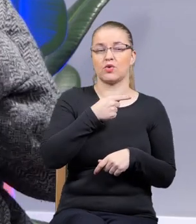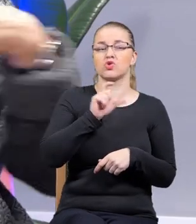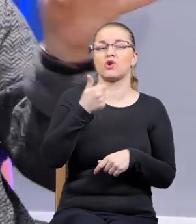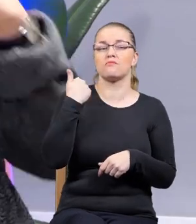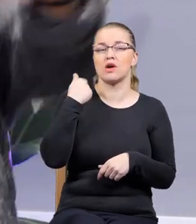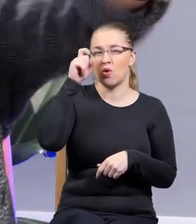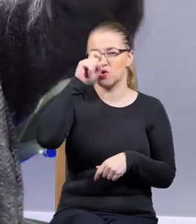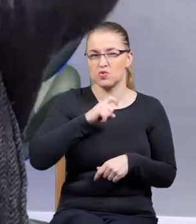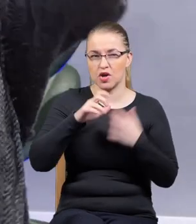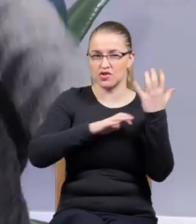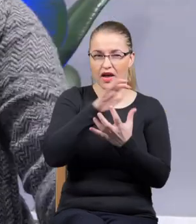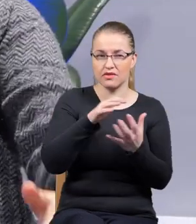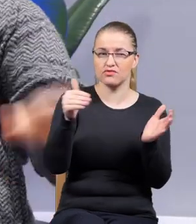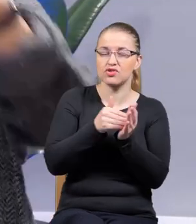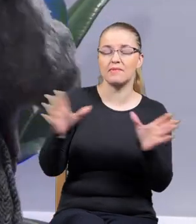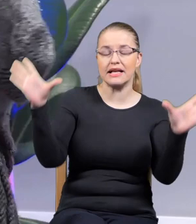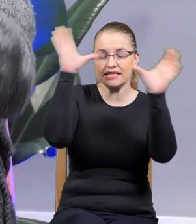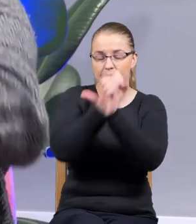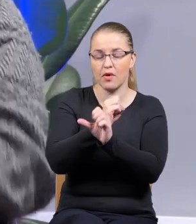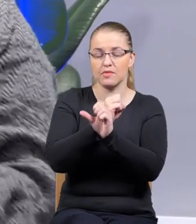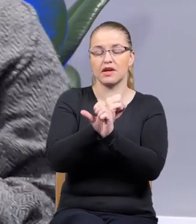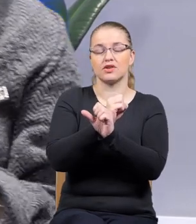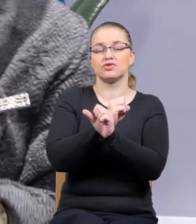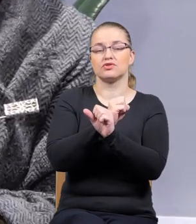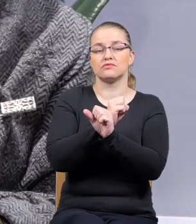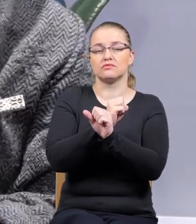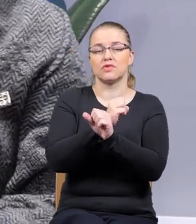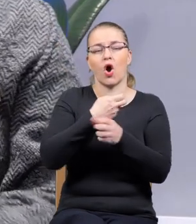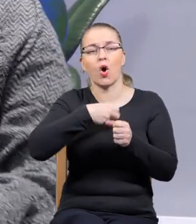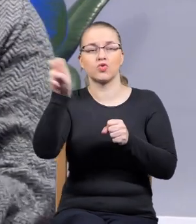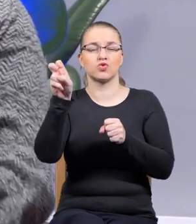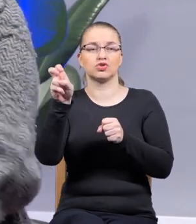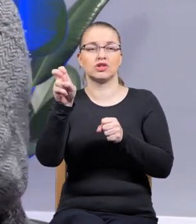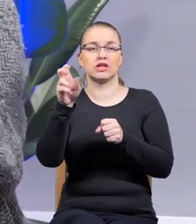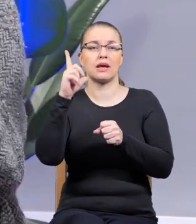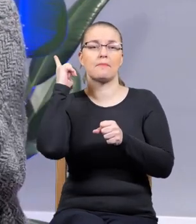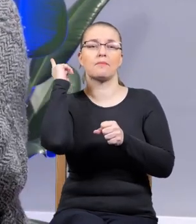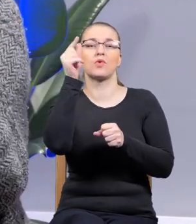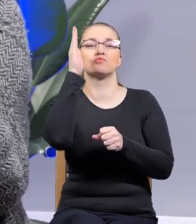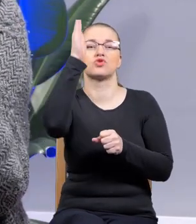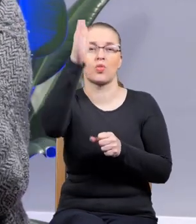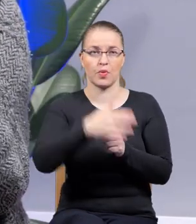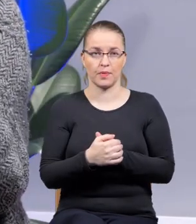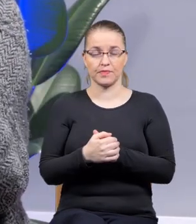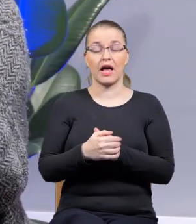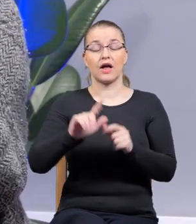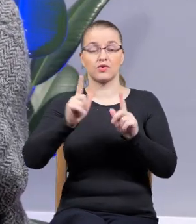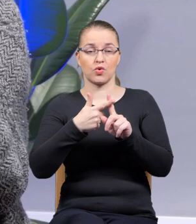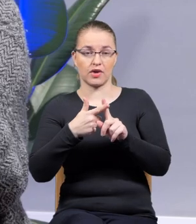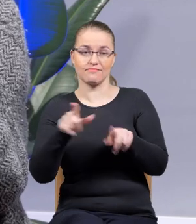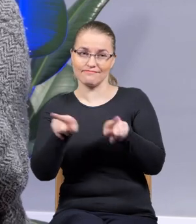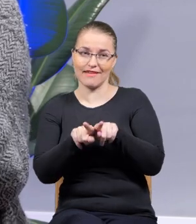należy odrzucić, zapomnieć, zbudować ściany i pójść do przodu. I jeszcze drugie takie powiedzenie piękne,